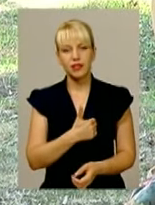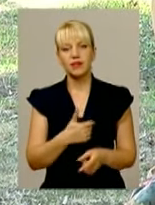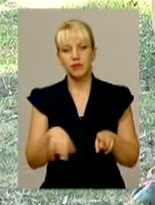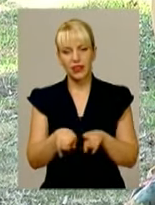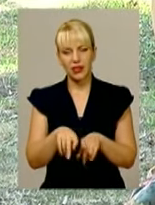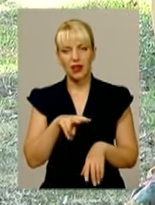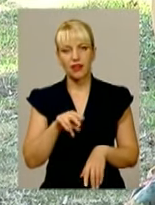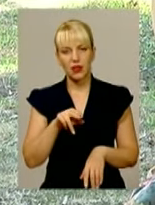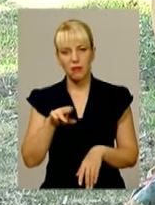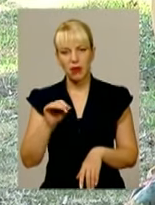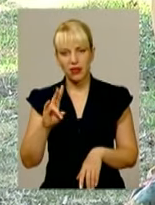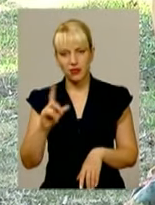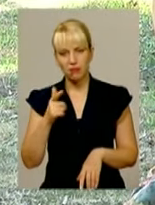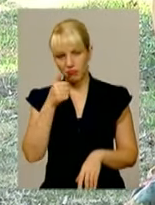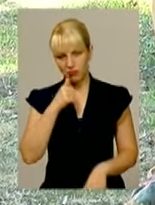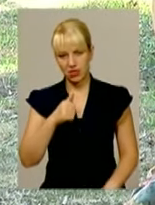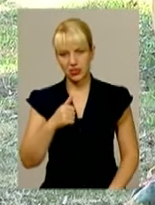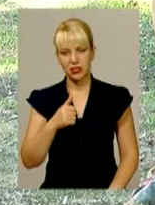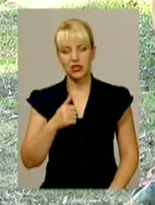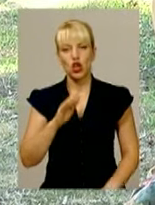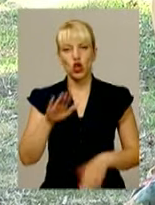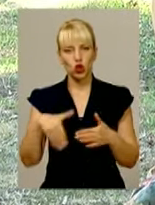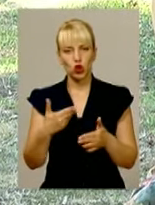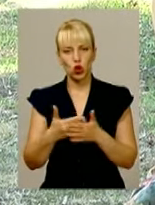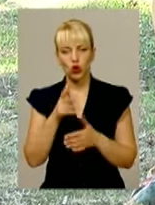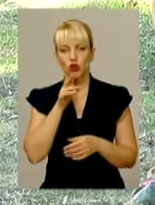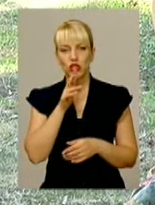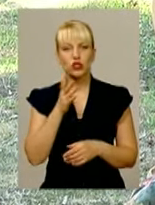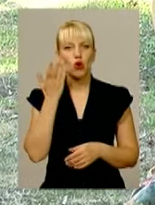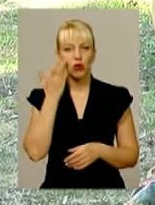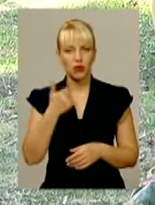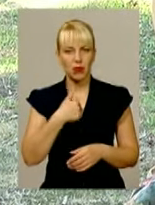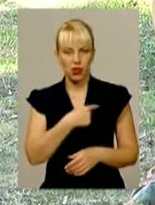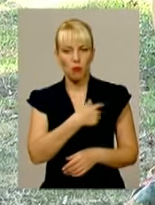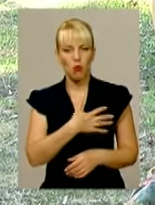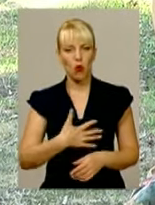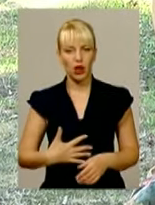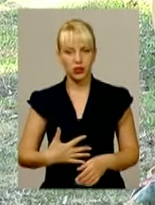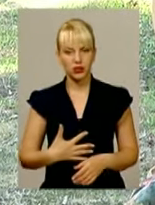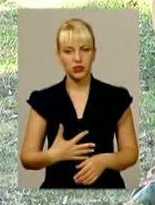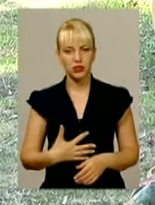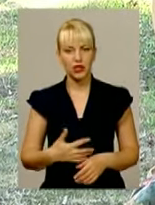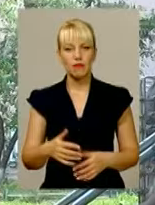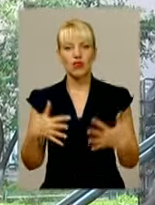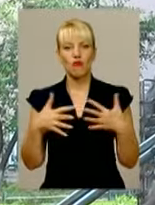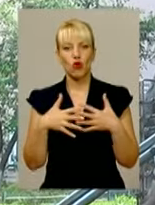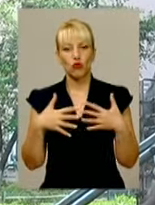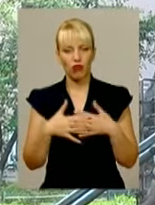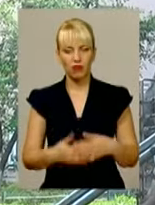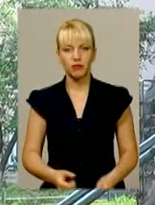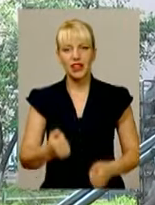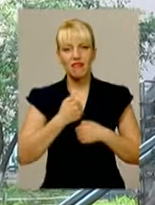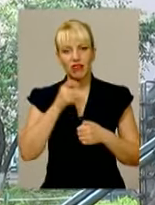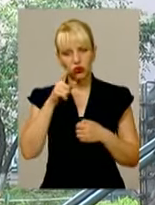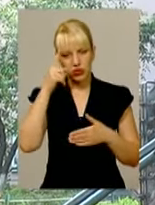так з липня місяця. До того часу, поки поранули, до листопада воював. Військовий